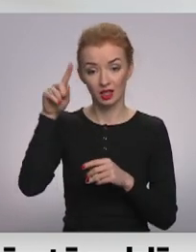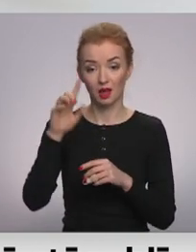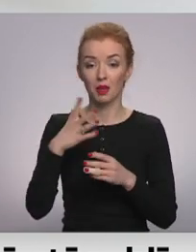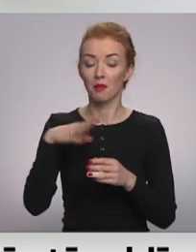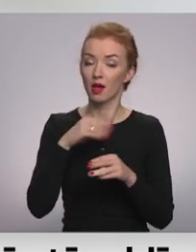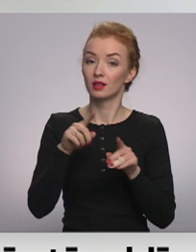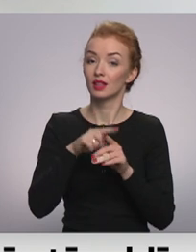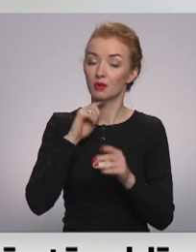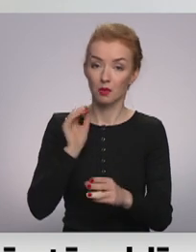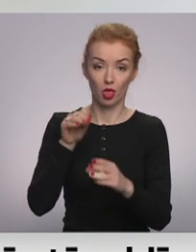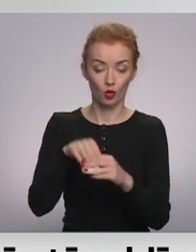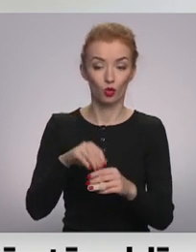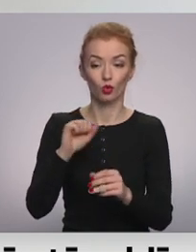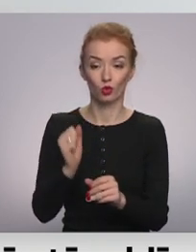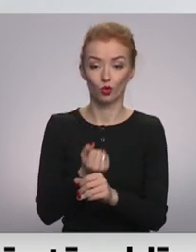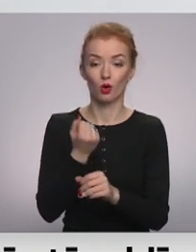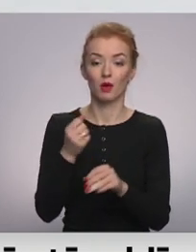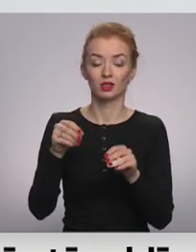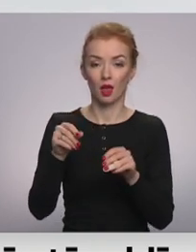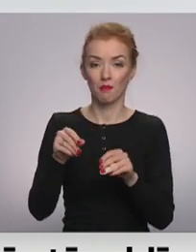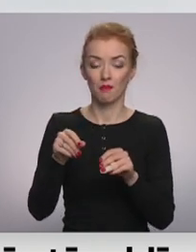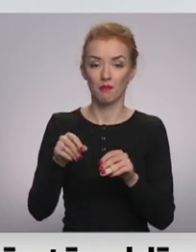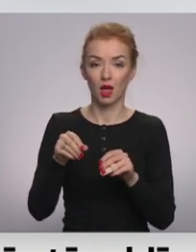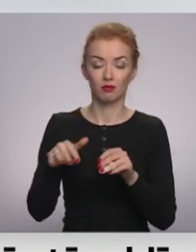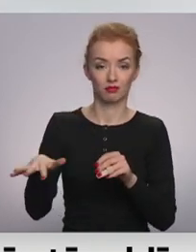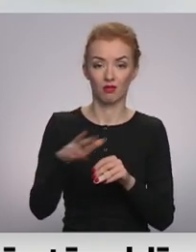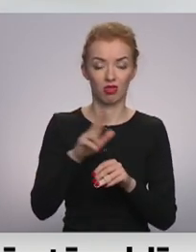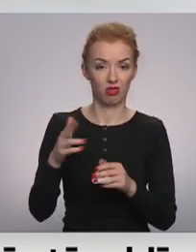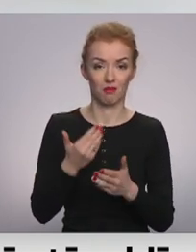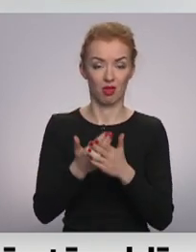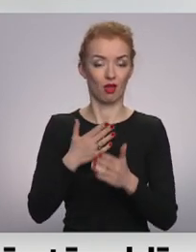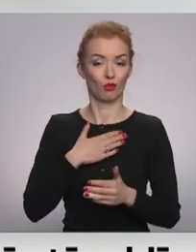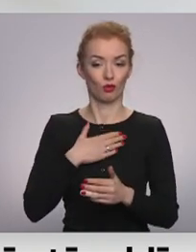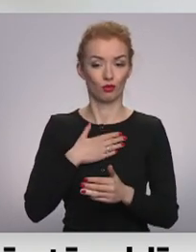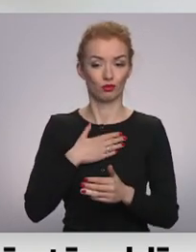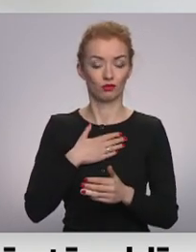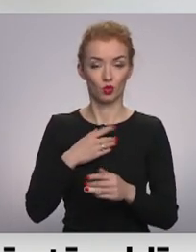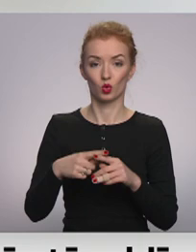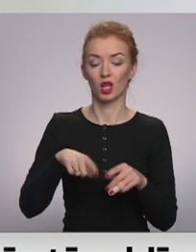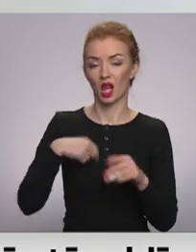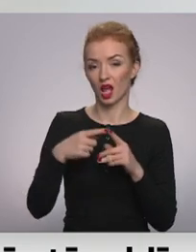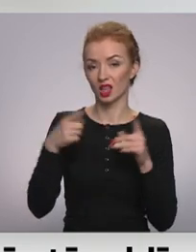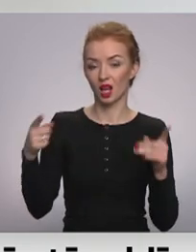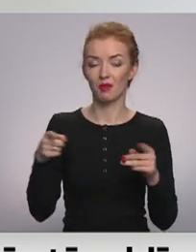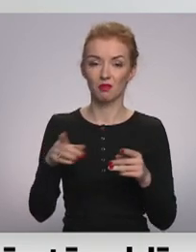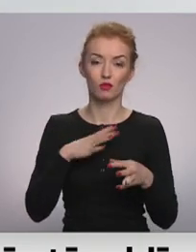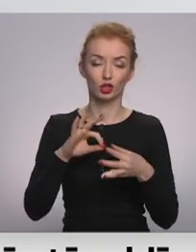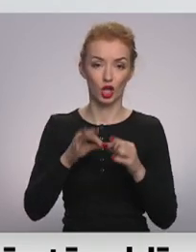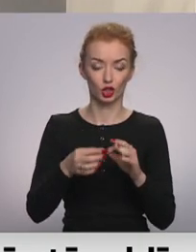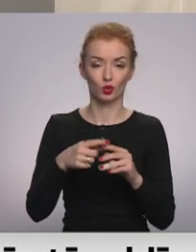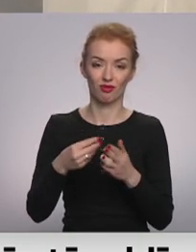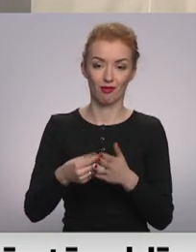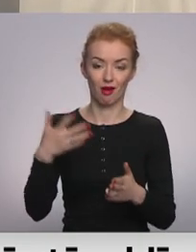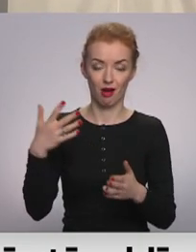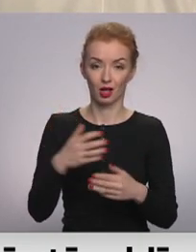gribējām kaut kādu iegūdību, bet tomēr Cilvēks gabāles nepiederēja mums. Un ilgtermijā tas bija diezgan saržģīts un diezgan dārgi.